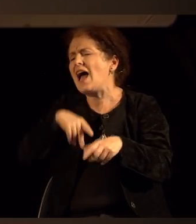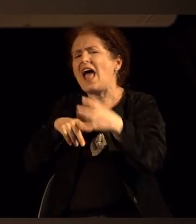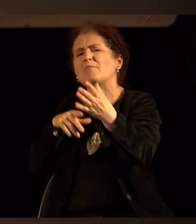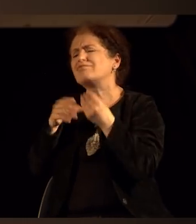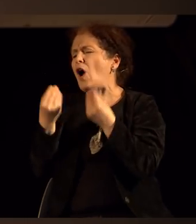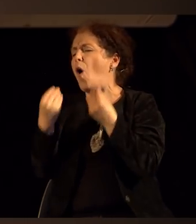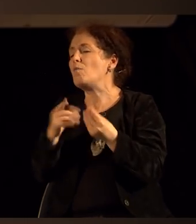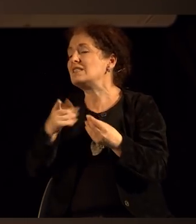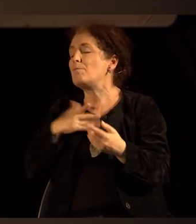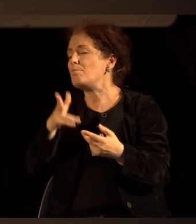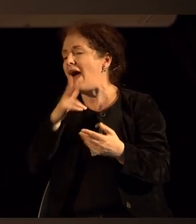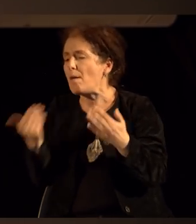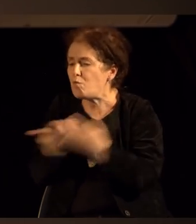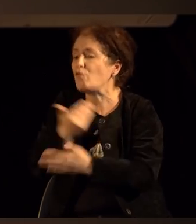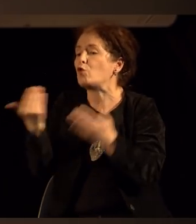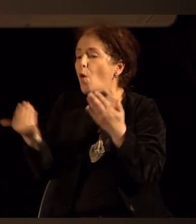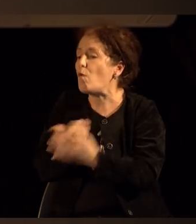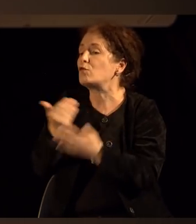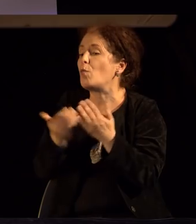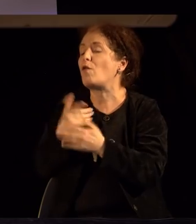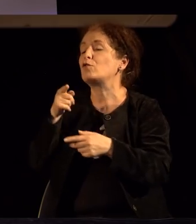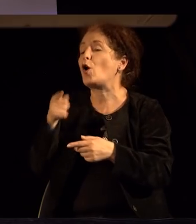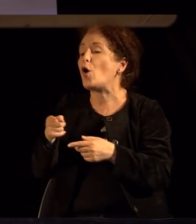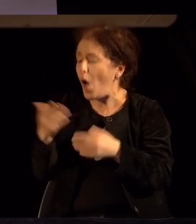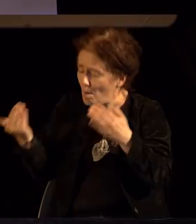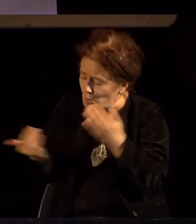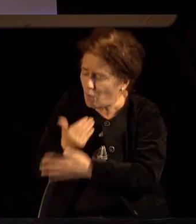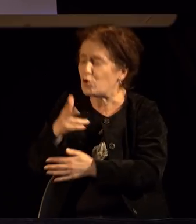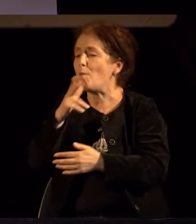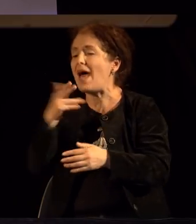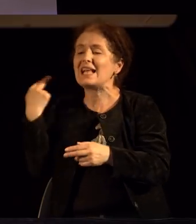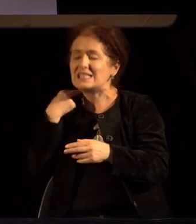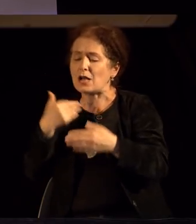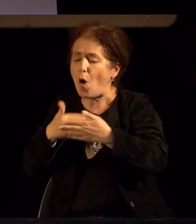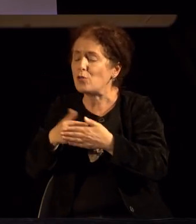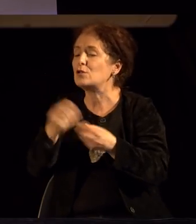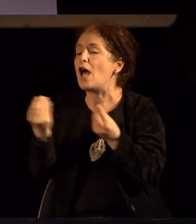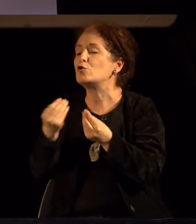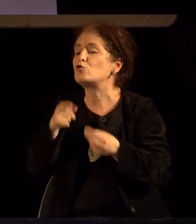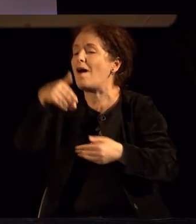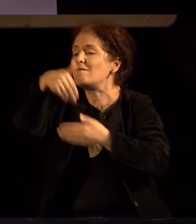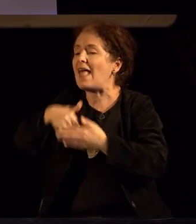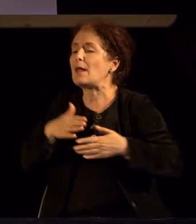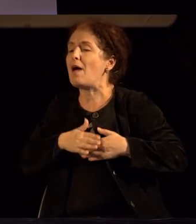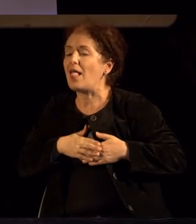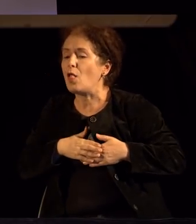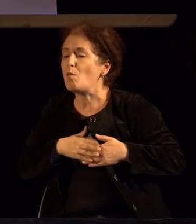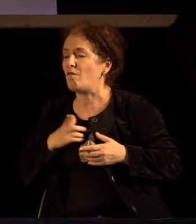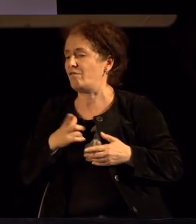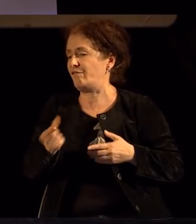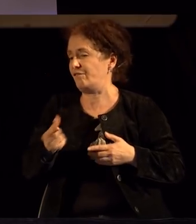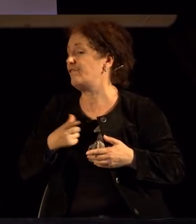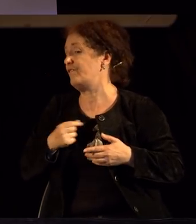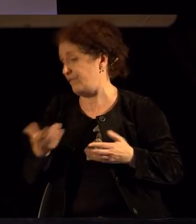повторно ќе бара сексуален однос. Па повторно ќе бара сексуален однос, колку што ќе може, ако може.